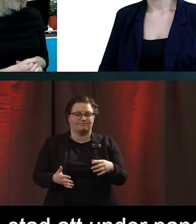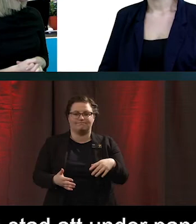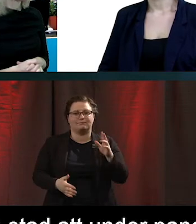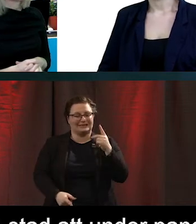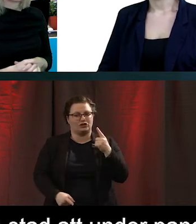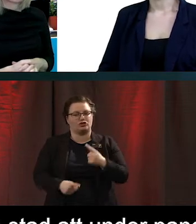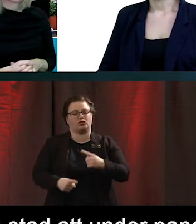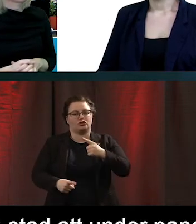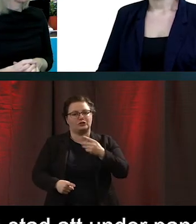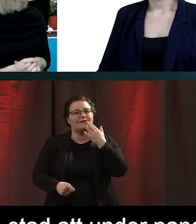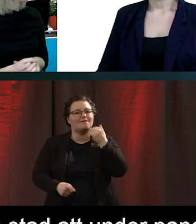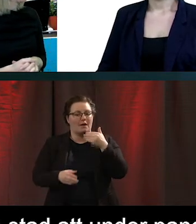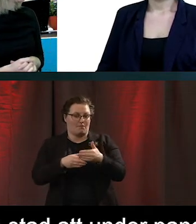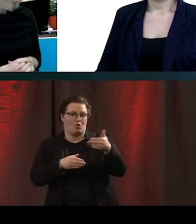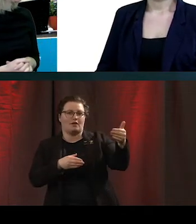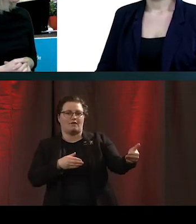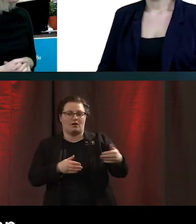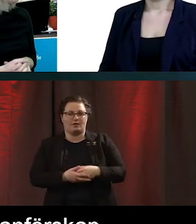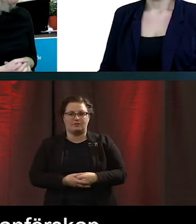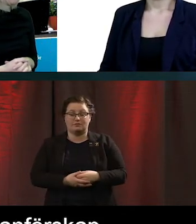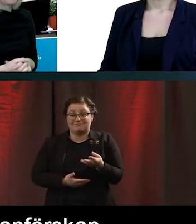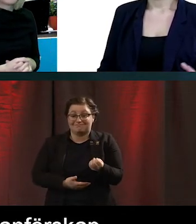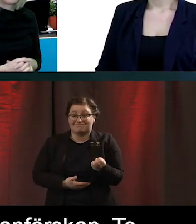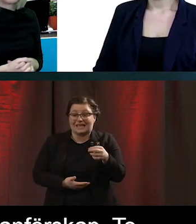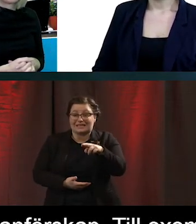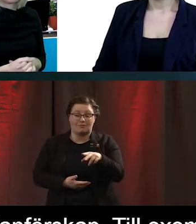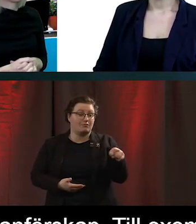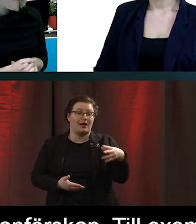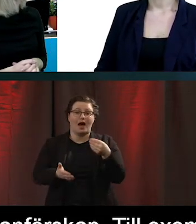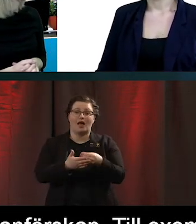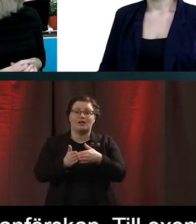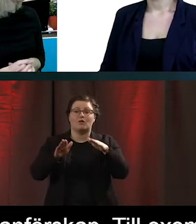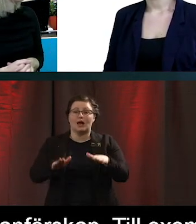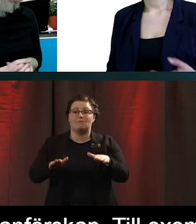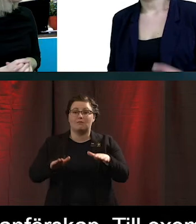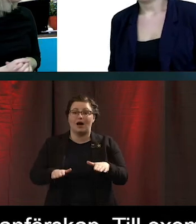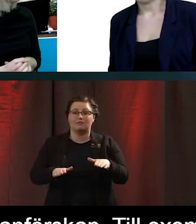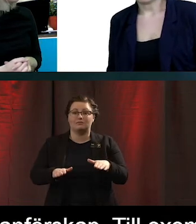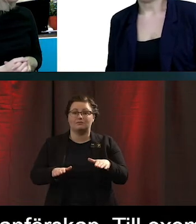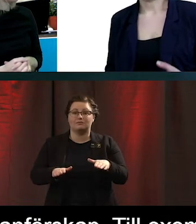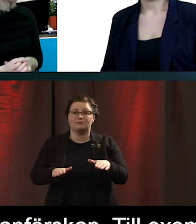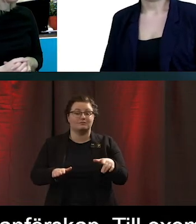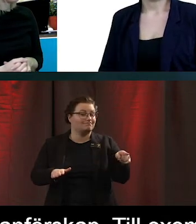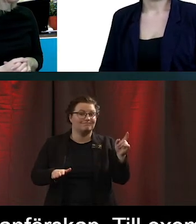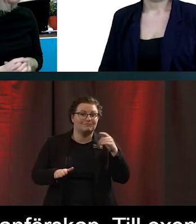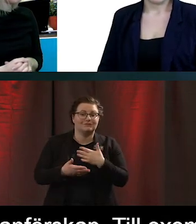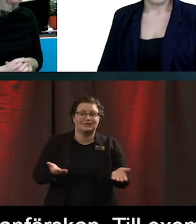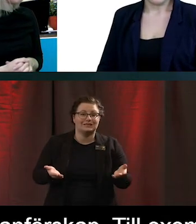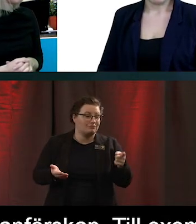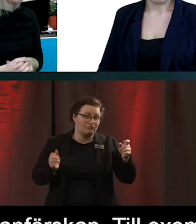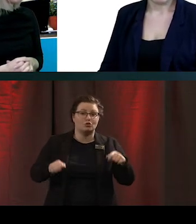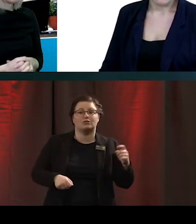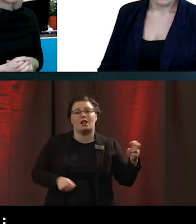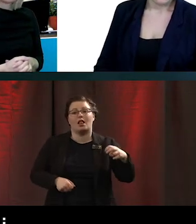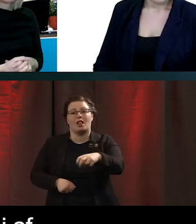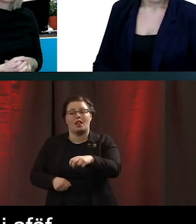dem som är i ett utanförskap. Tar man exempelvis att man kan handla hemifrån. slipper man ta sig in till affären och riskera att bli smittad